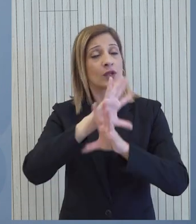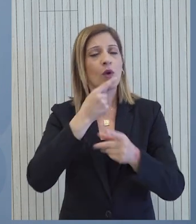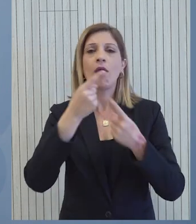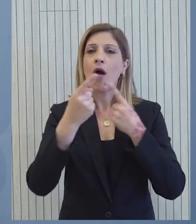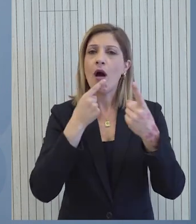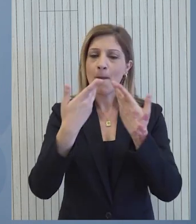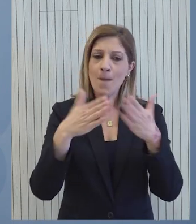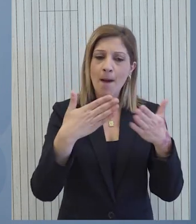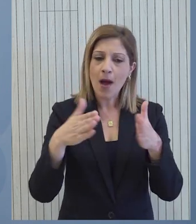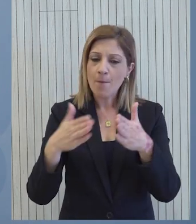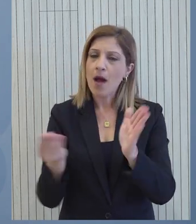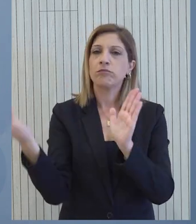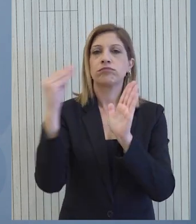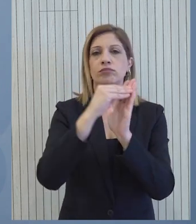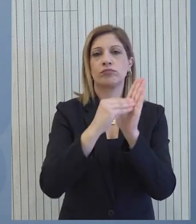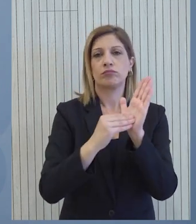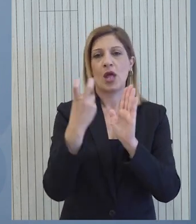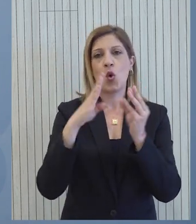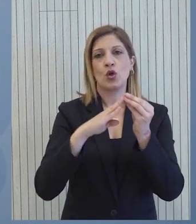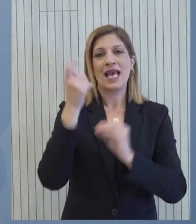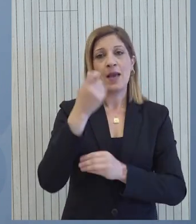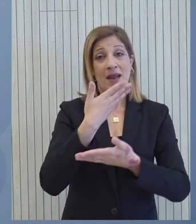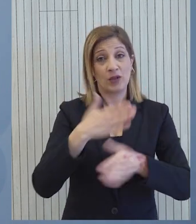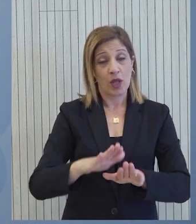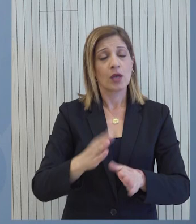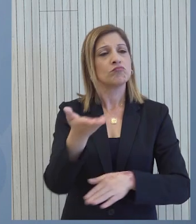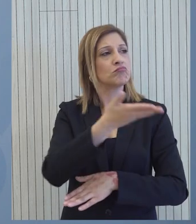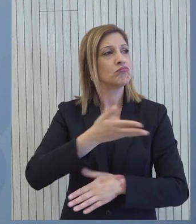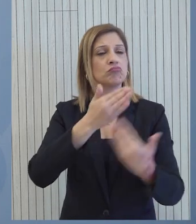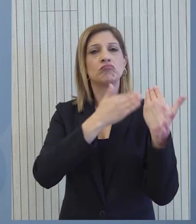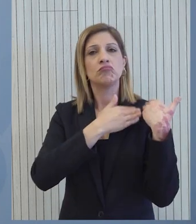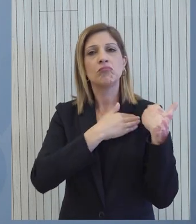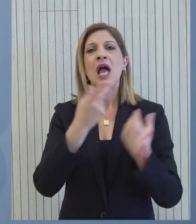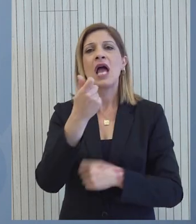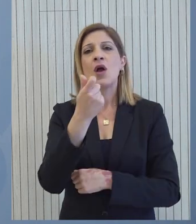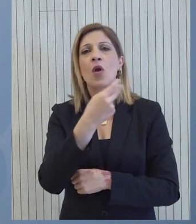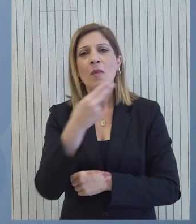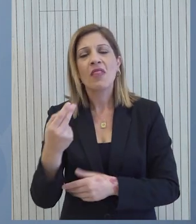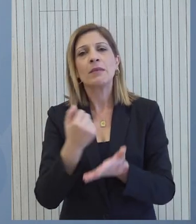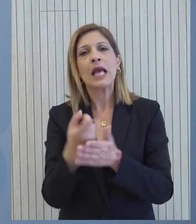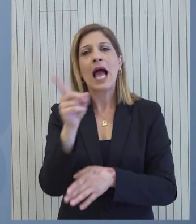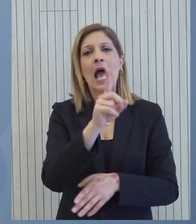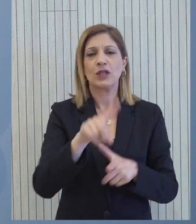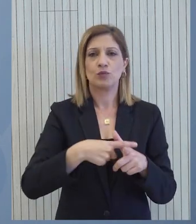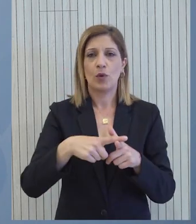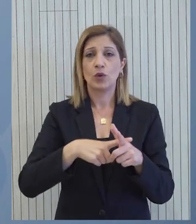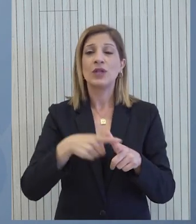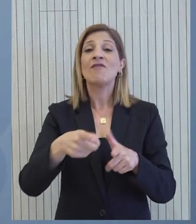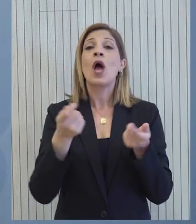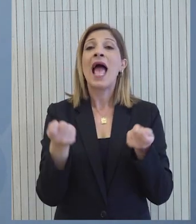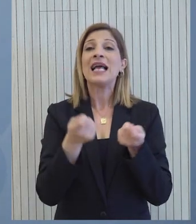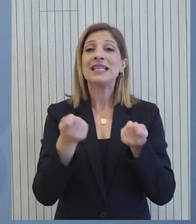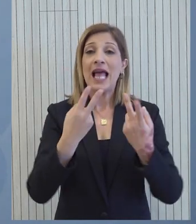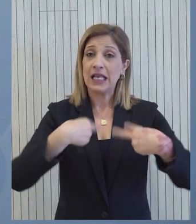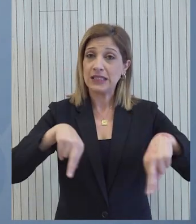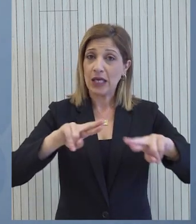συζητήσεις που ολοκληρώθηκαν στις 29 Μαρτίου με τους αξιωματούχους της Κύπρου για τις οικονομικές εξελίξεις και τις πολιτικές. Το Εκτελεστικό Συμβούλιο